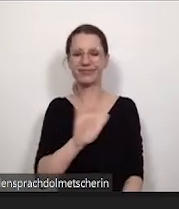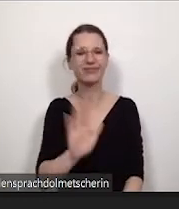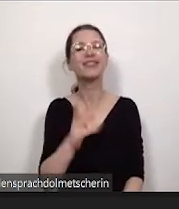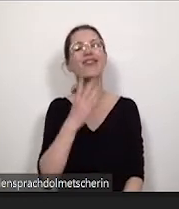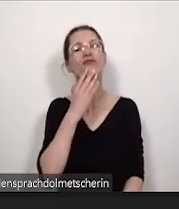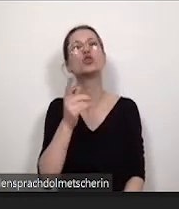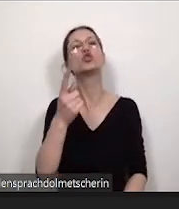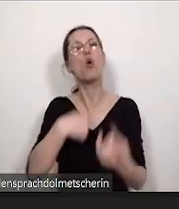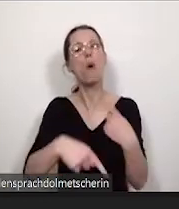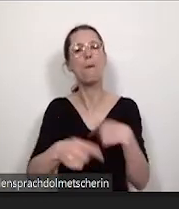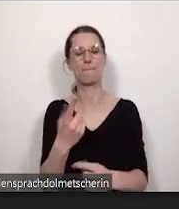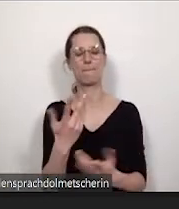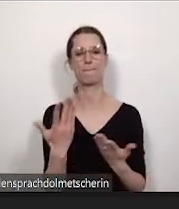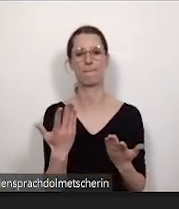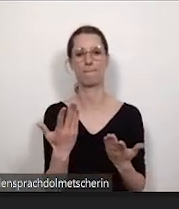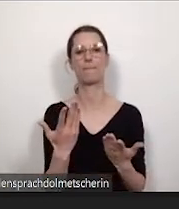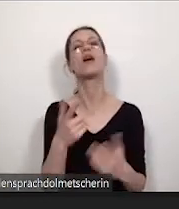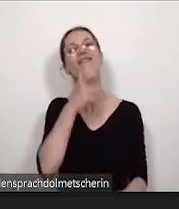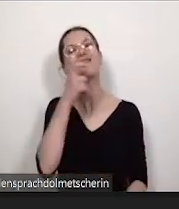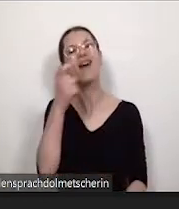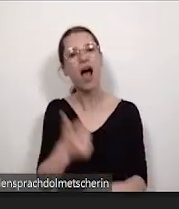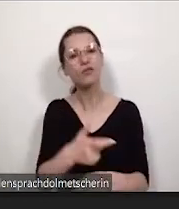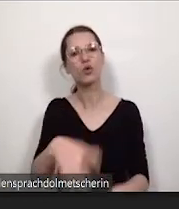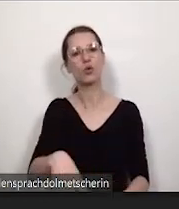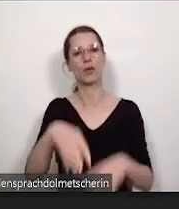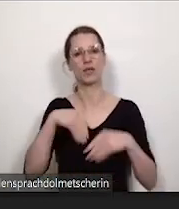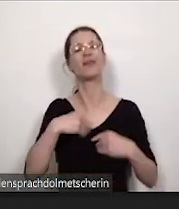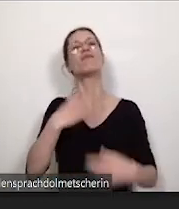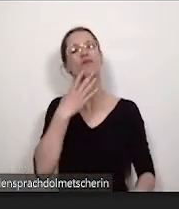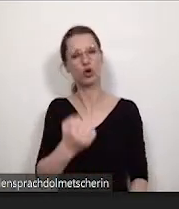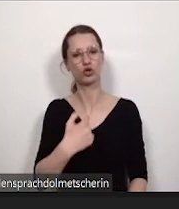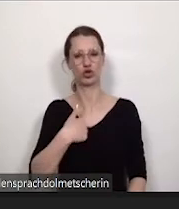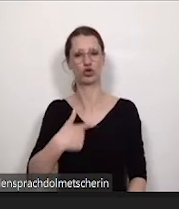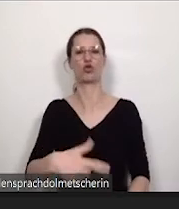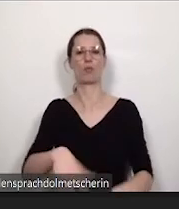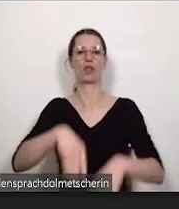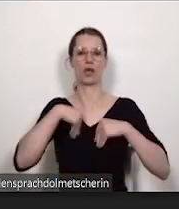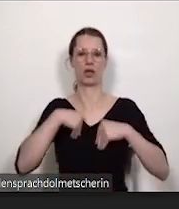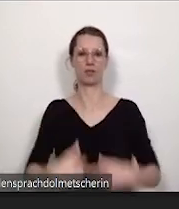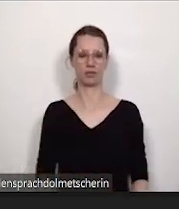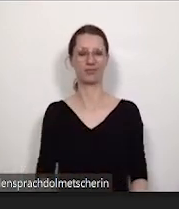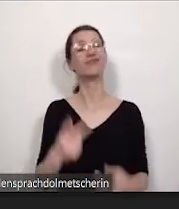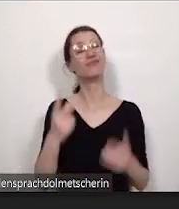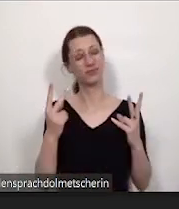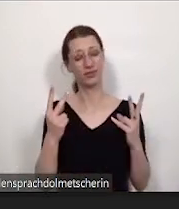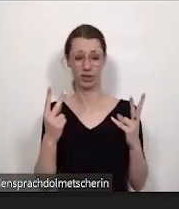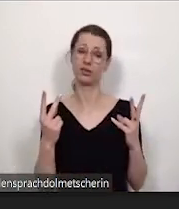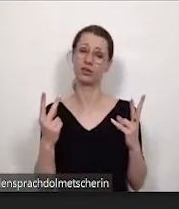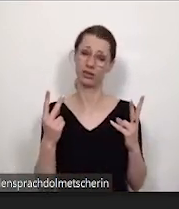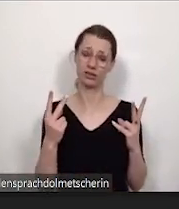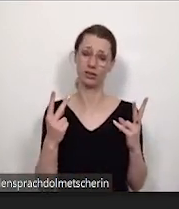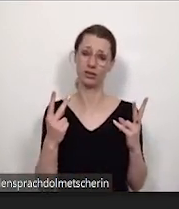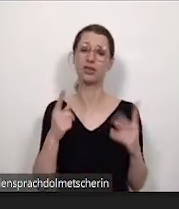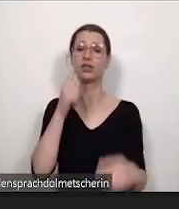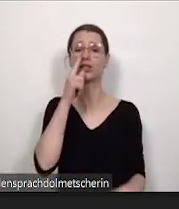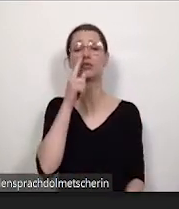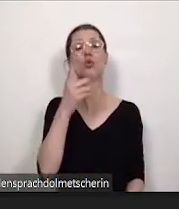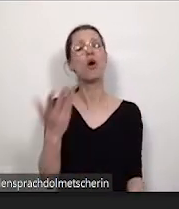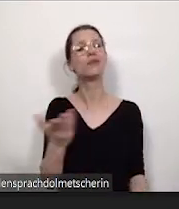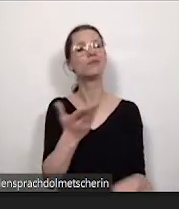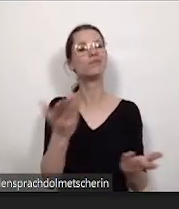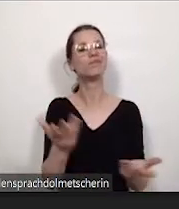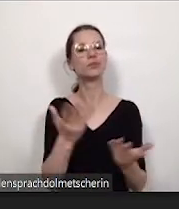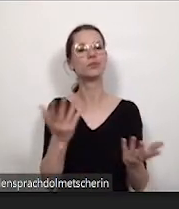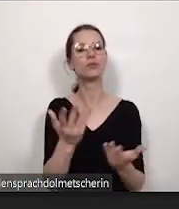umkehren, in Verantwortung übernehmen wollen. Weil das ist das Wichtige daran, dass man nur durch das, ja, also